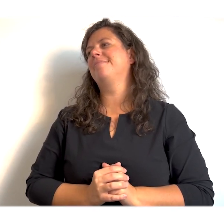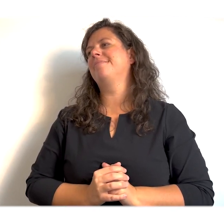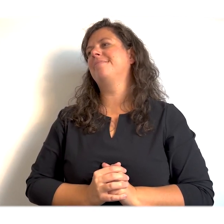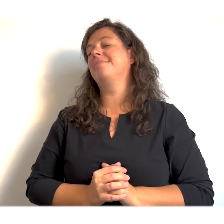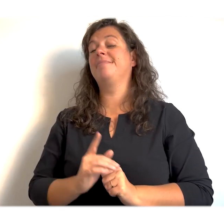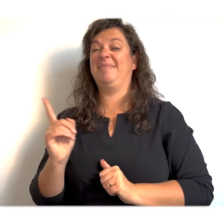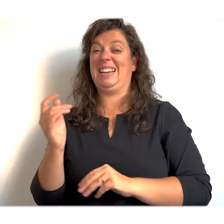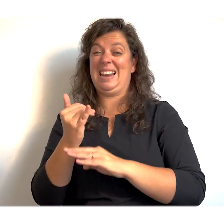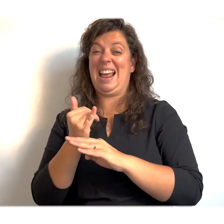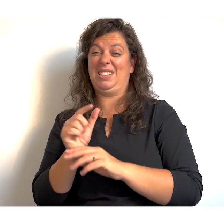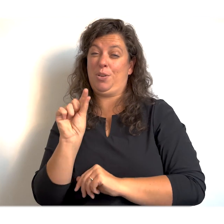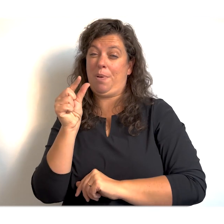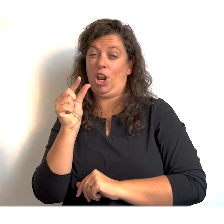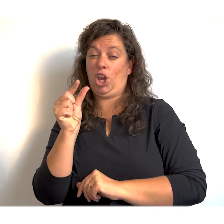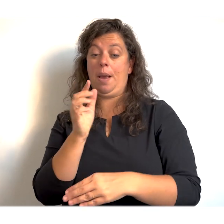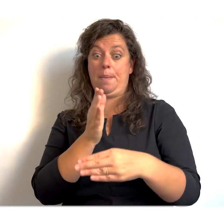weer